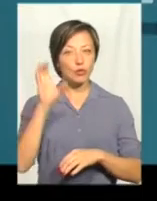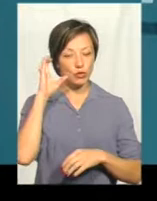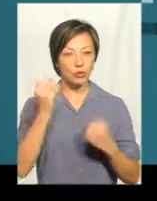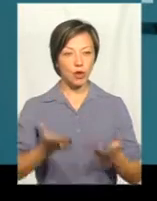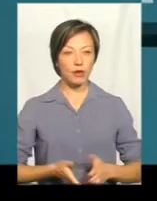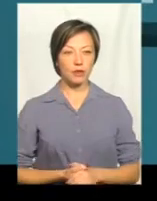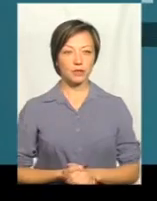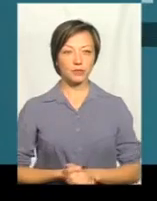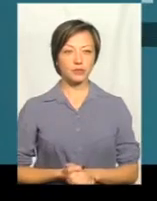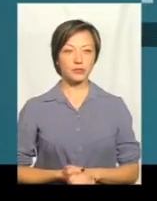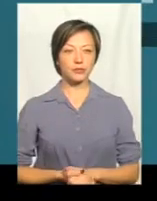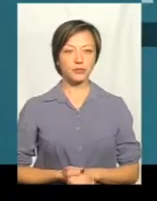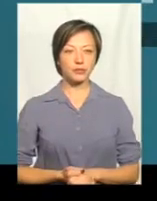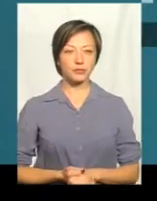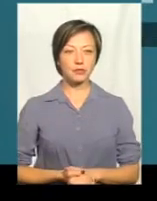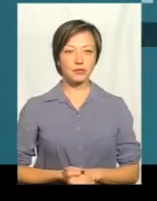його.